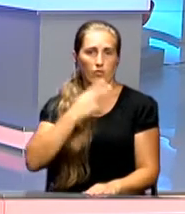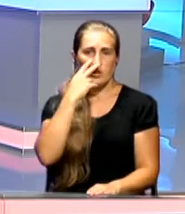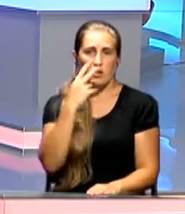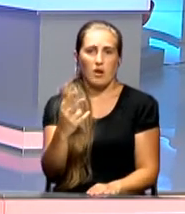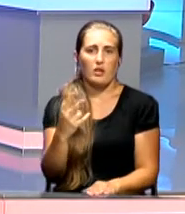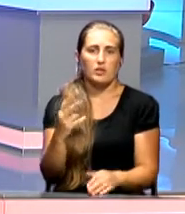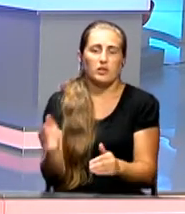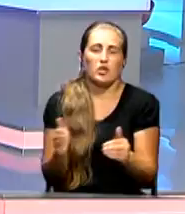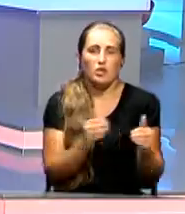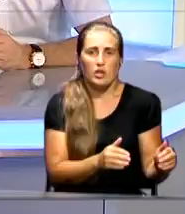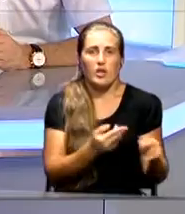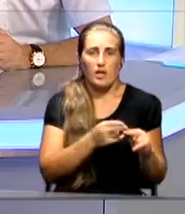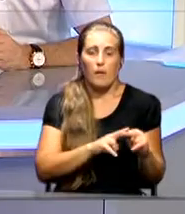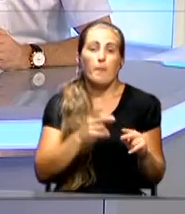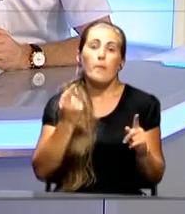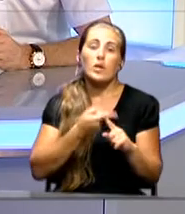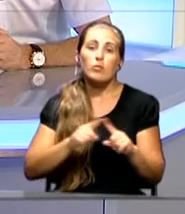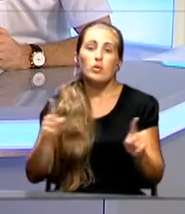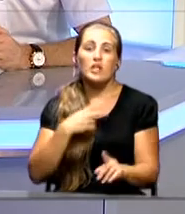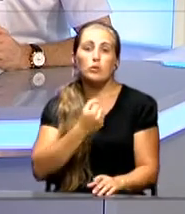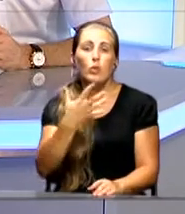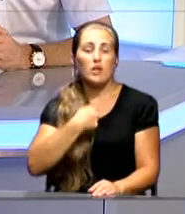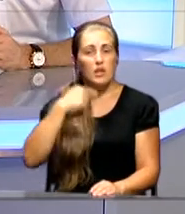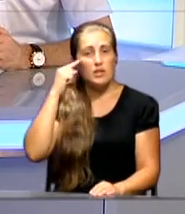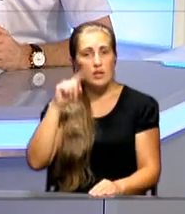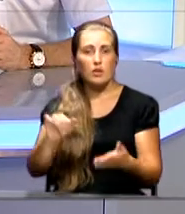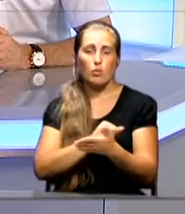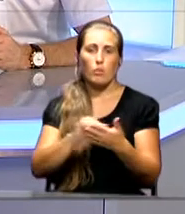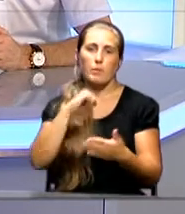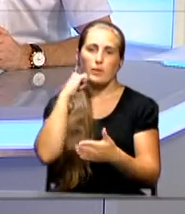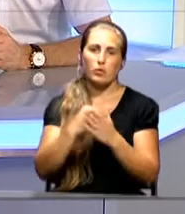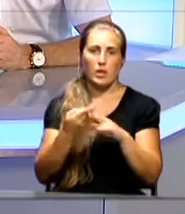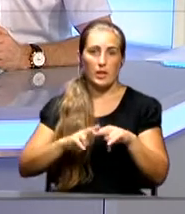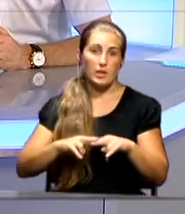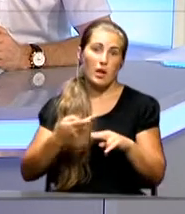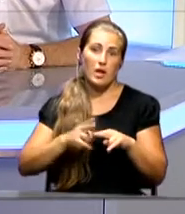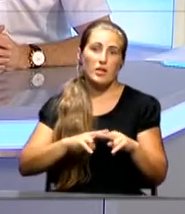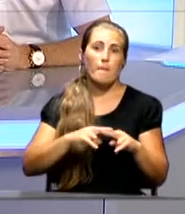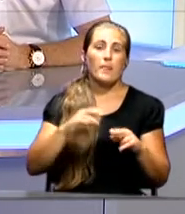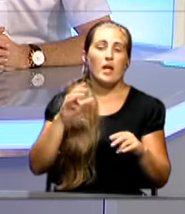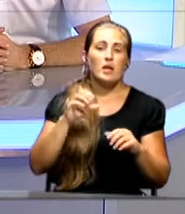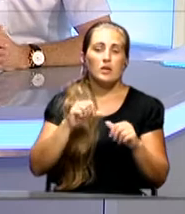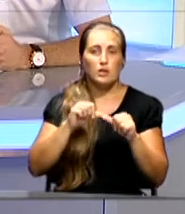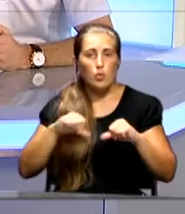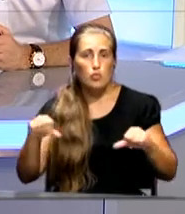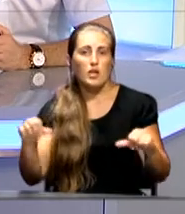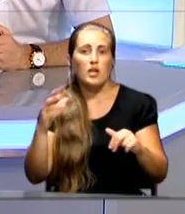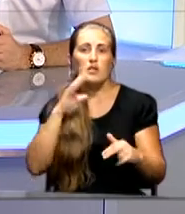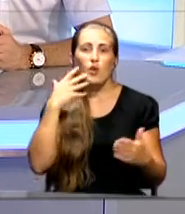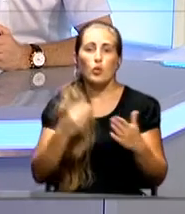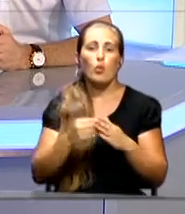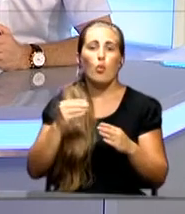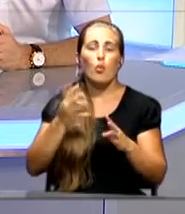агрофирме Крым. Потому что, насколько я знаю, и документы подтверждают это, эти очистные сооружения в свою очередь